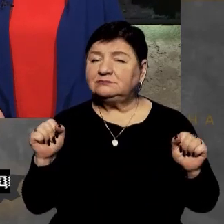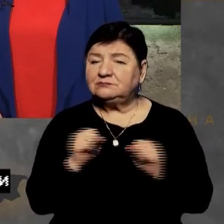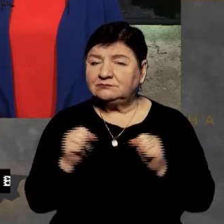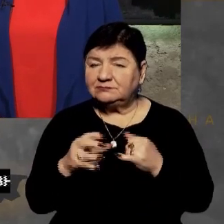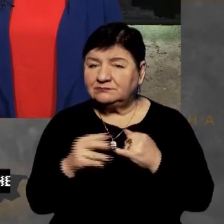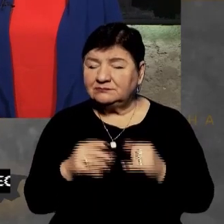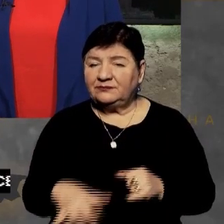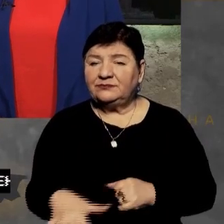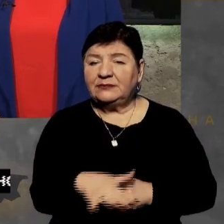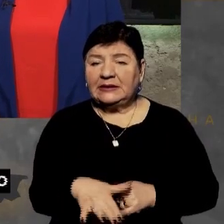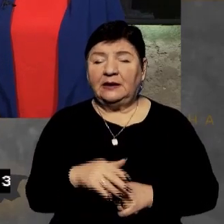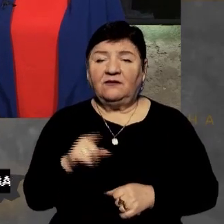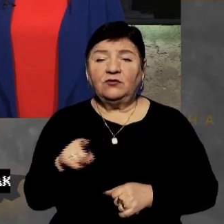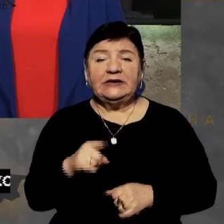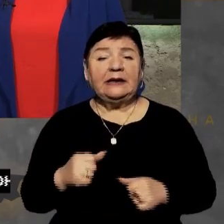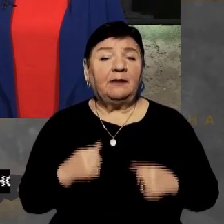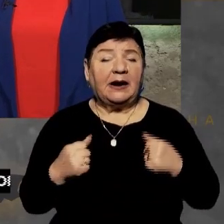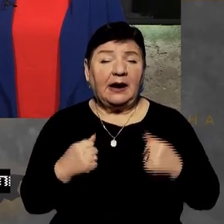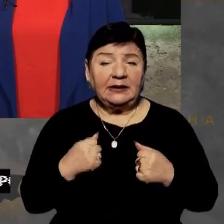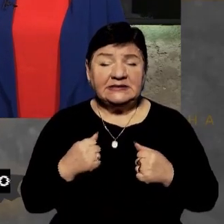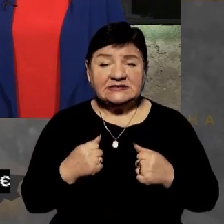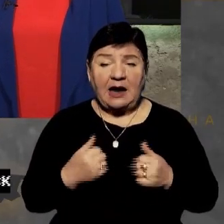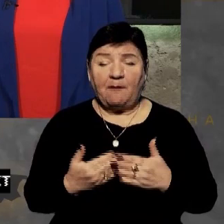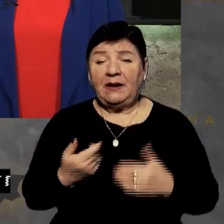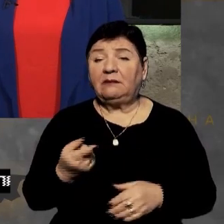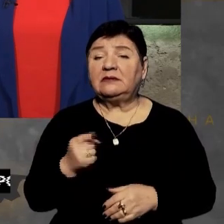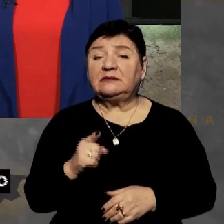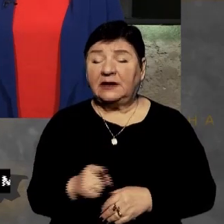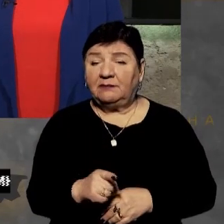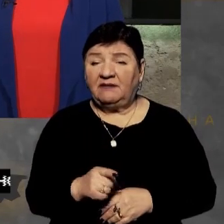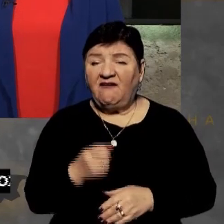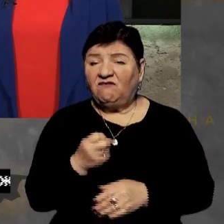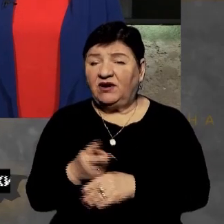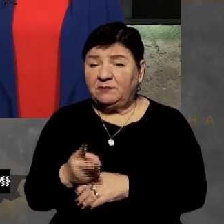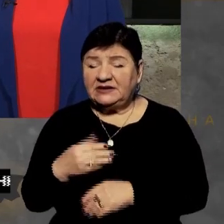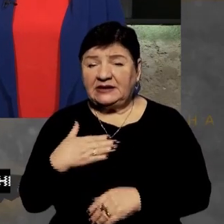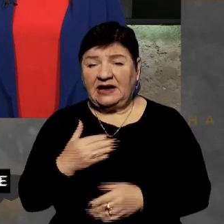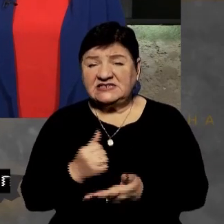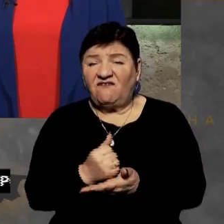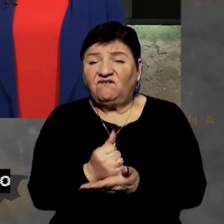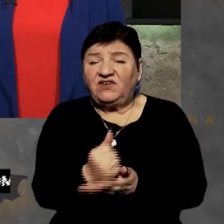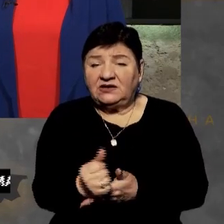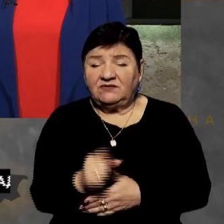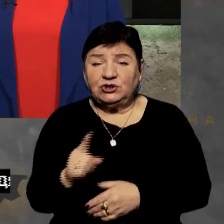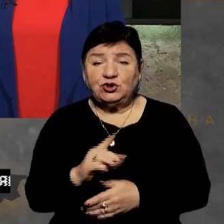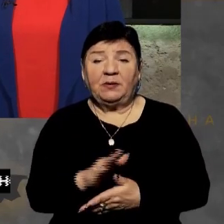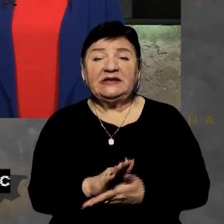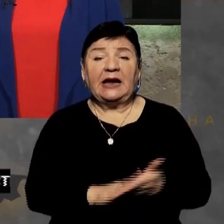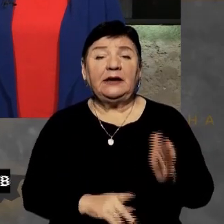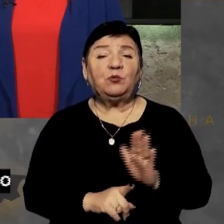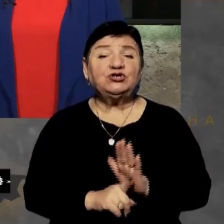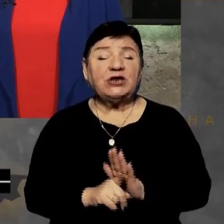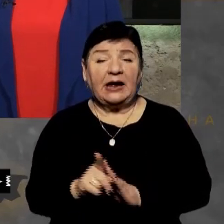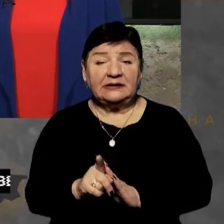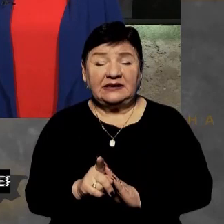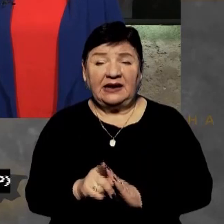і підсихало, то вони намагалися перед тим максимально вибити нас, видавити, для того, щоб далі вони потім починають